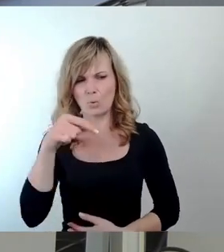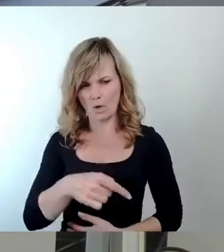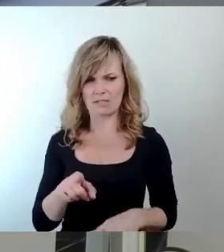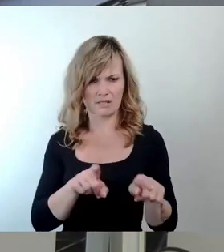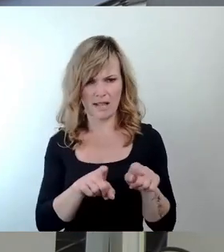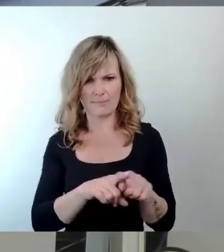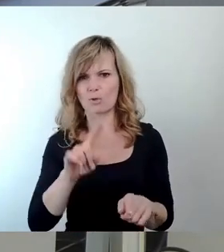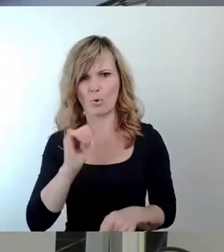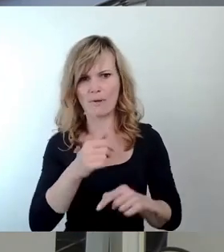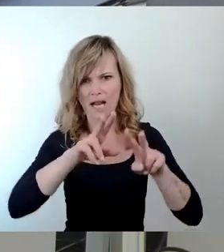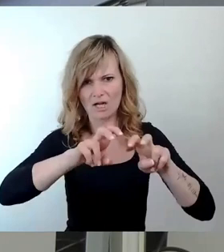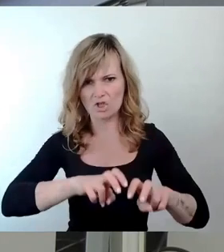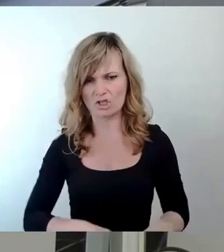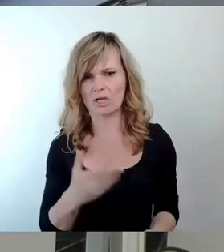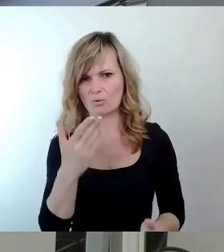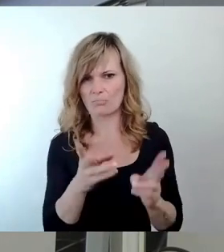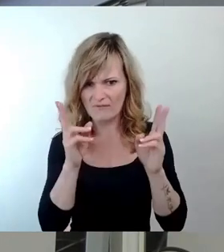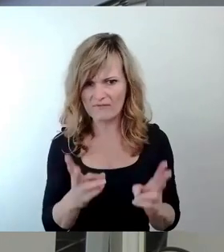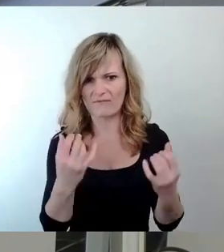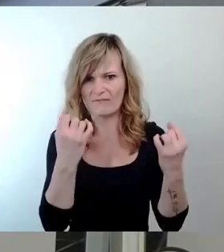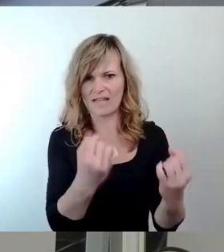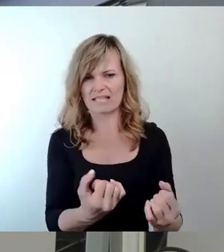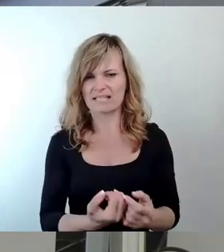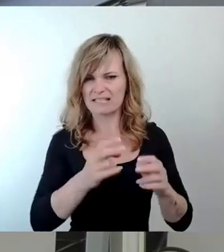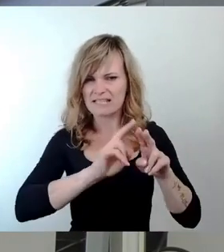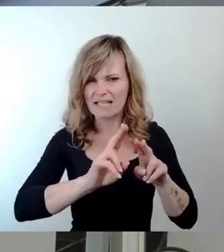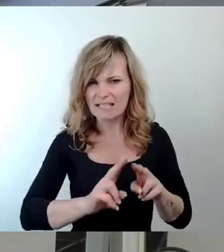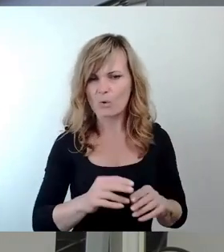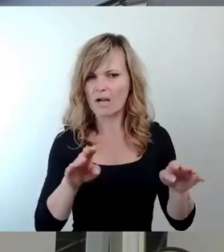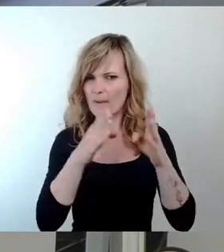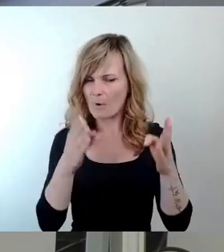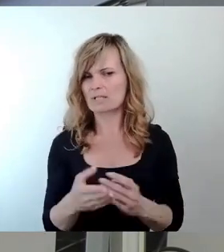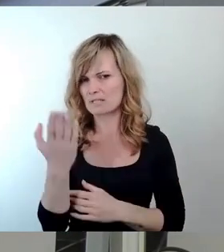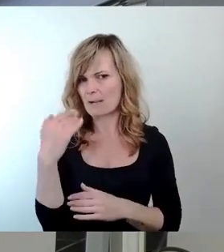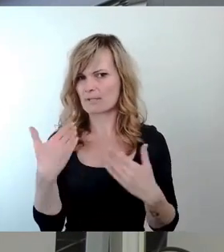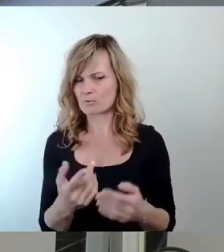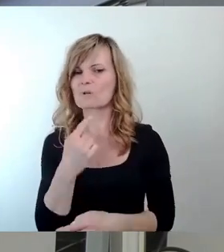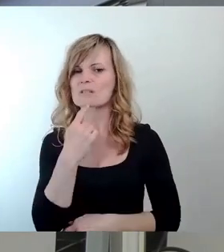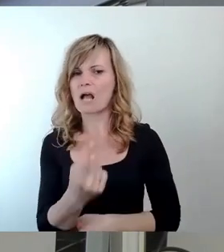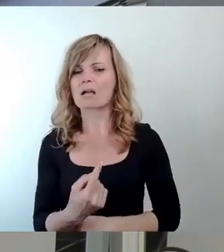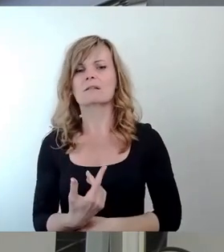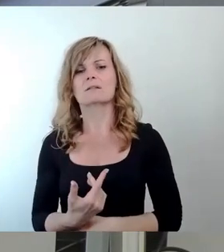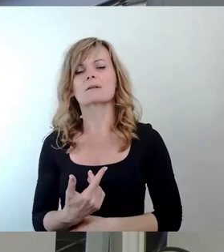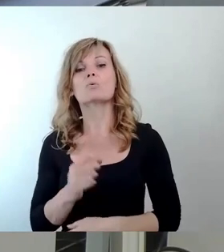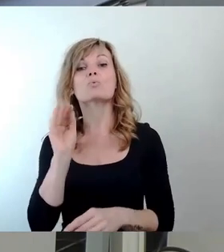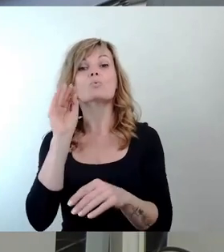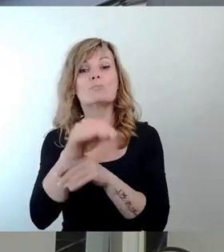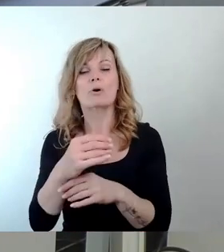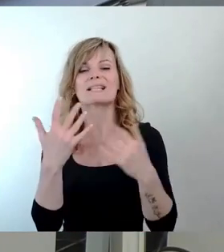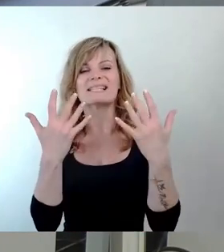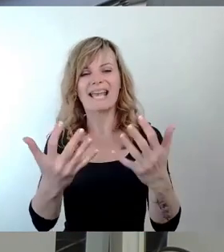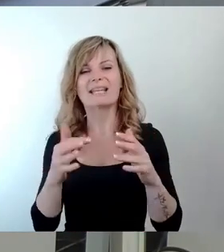recherchieren, ging es um die Sanierung des Gebäudes. Und da war die Aussage, liegt deutlich über 10 Millionen Euro.